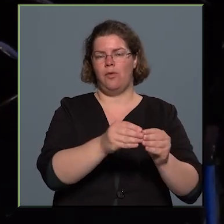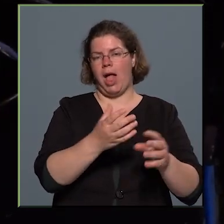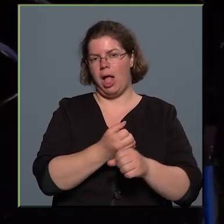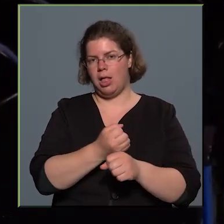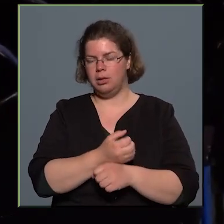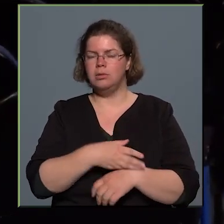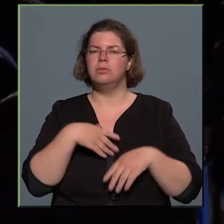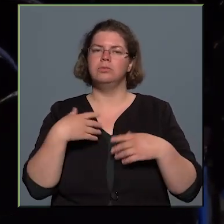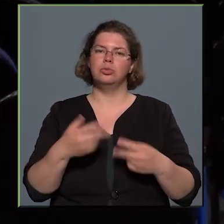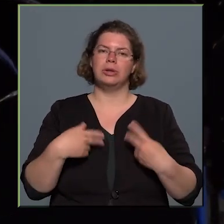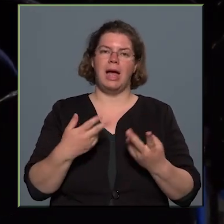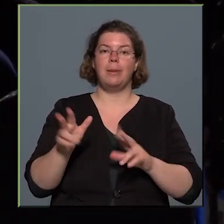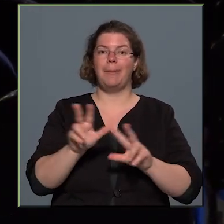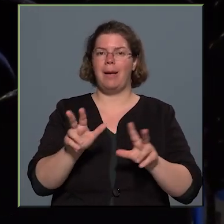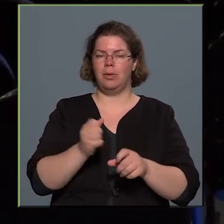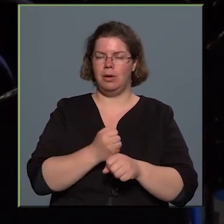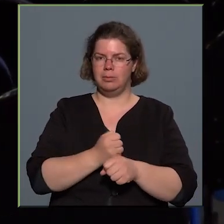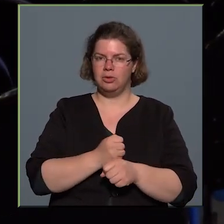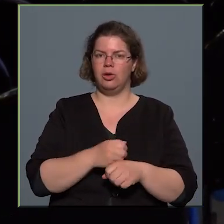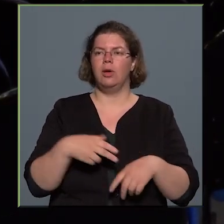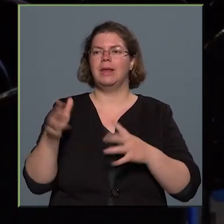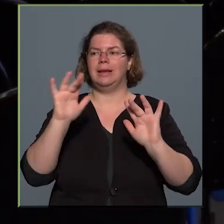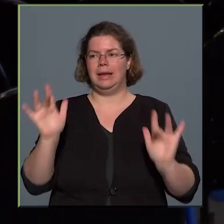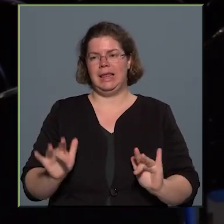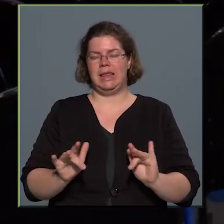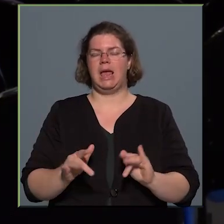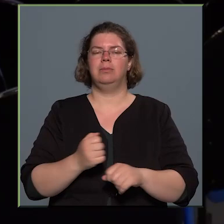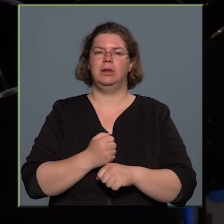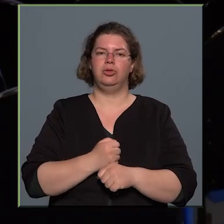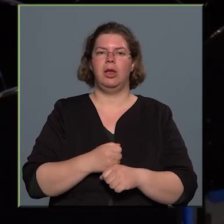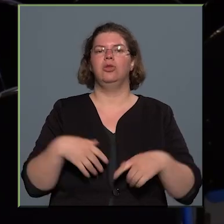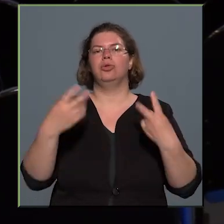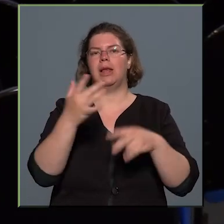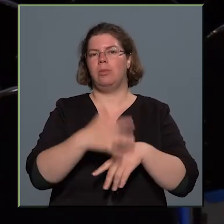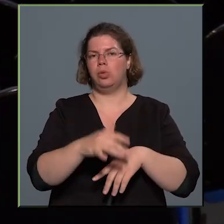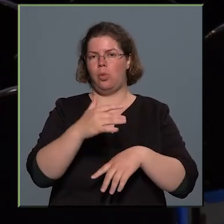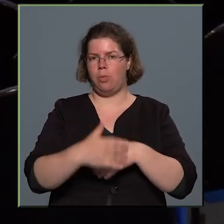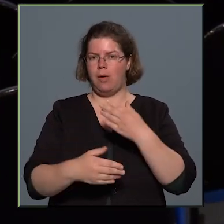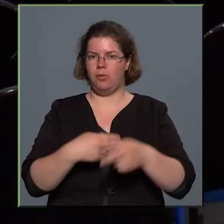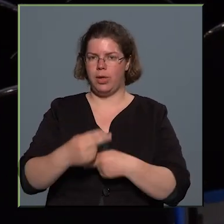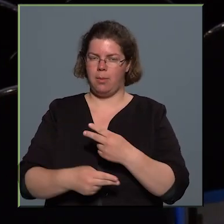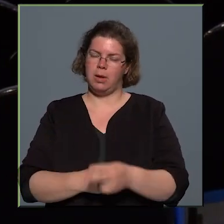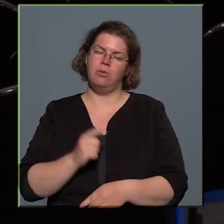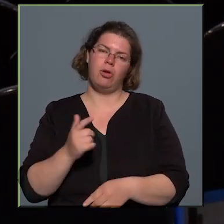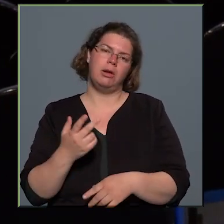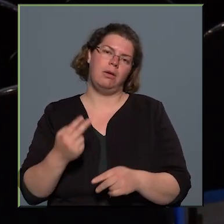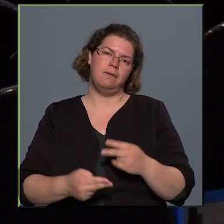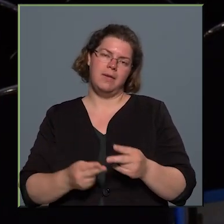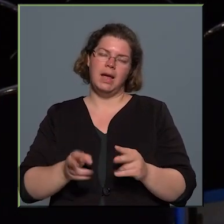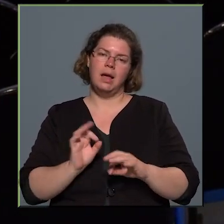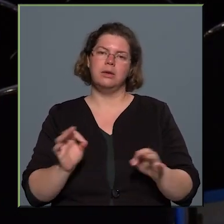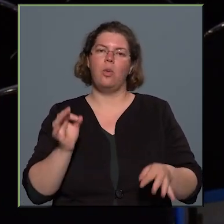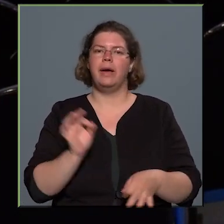Aztán el kell készíteni a bábokat, a díszleteket, aztán jön a próbafolyamat, és akkor a próbafolyamat végén jó esetben